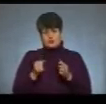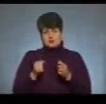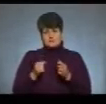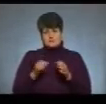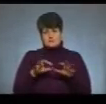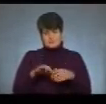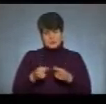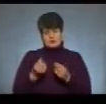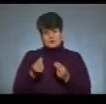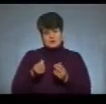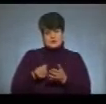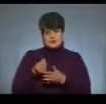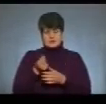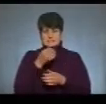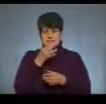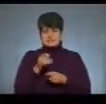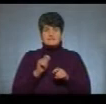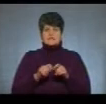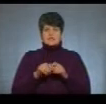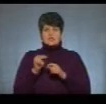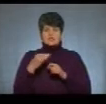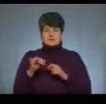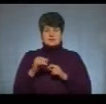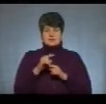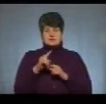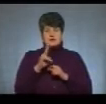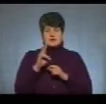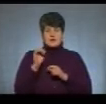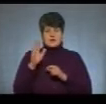ціну, розповідає слідчий Тернопільського відділу поліції Зиновій Кава.